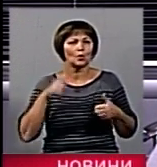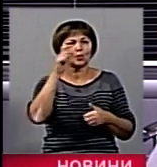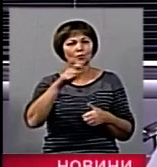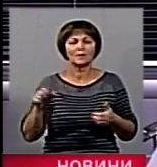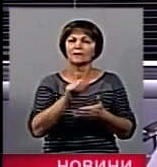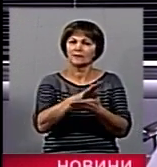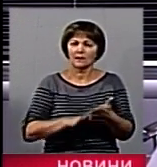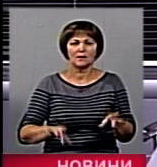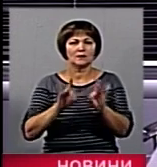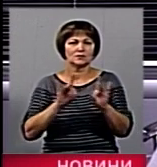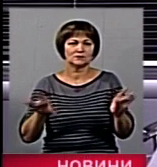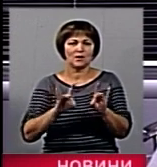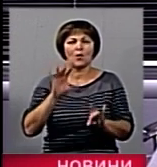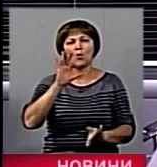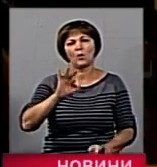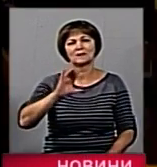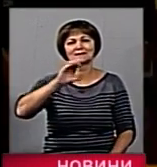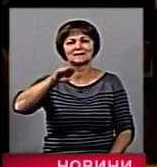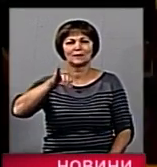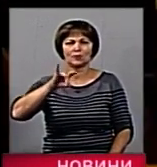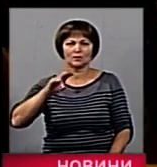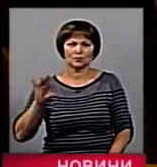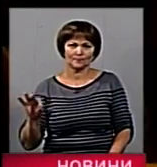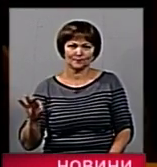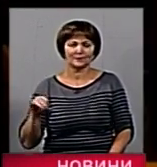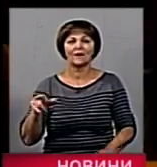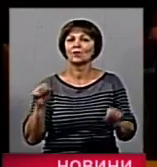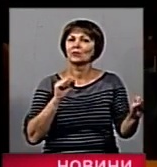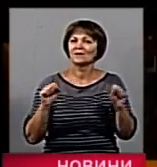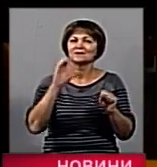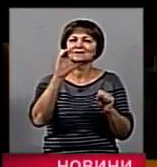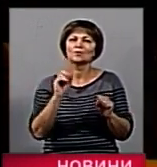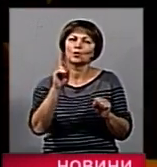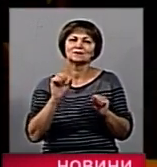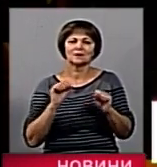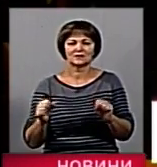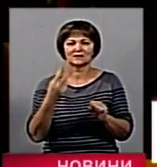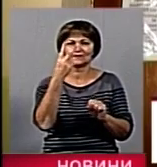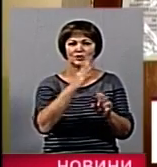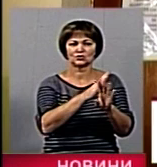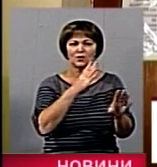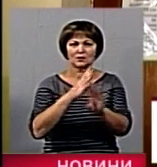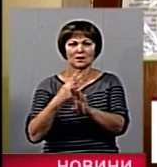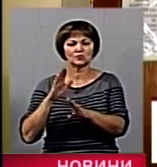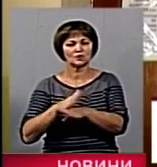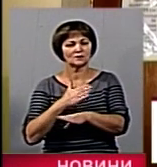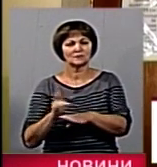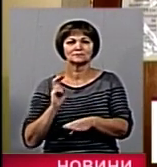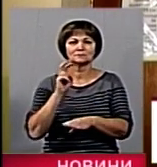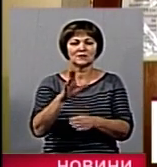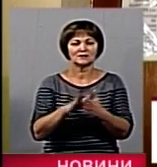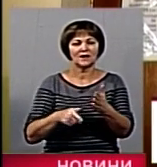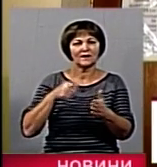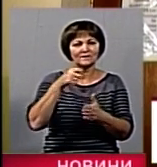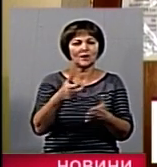далі? Розповість Ольга Степоренко. У Гунському управлінні соціального захисту дві черги. Частина людей прийшли подавати